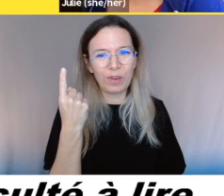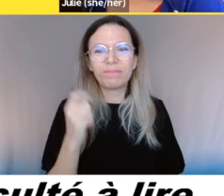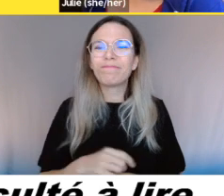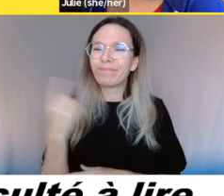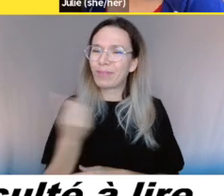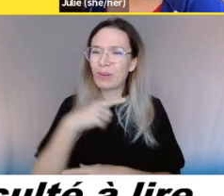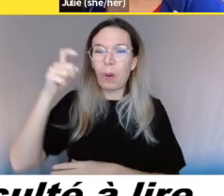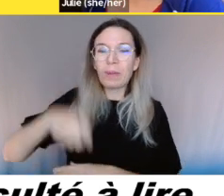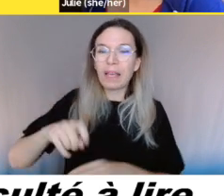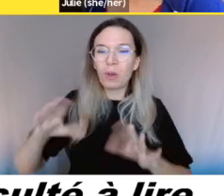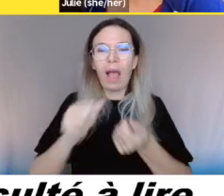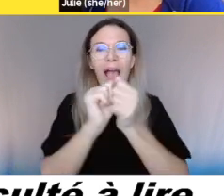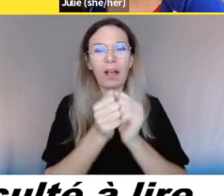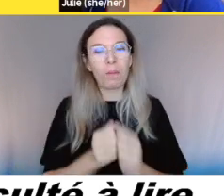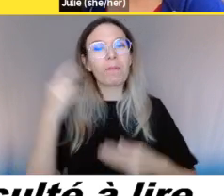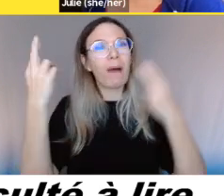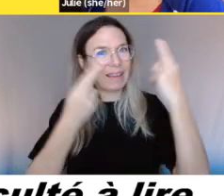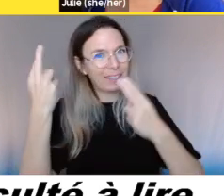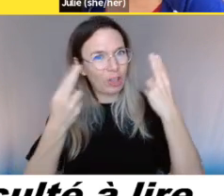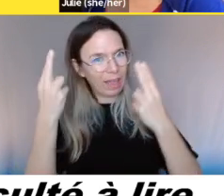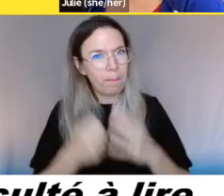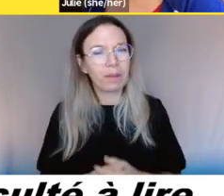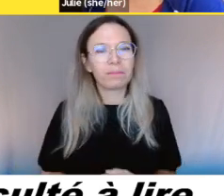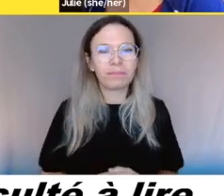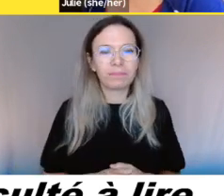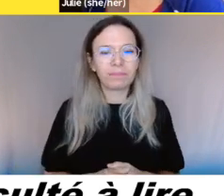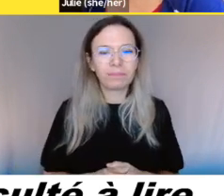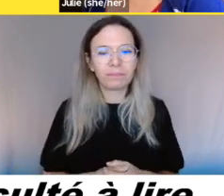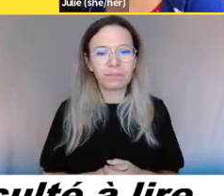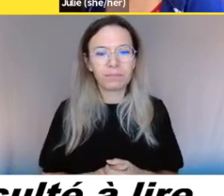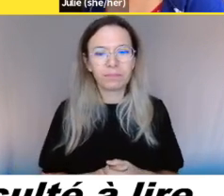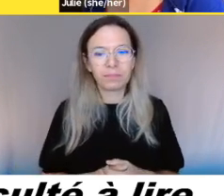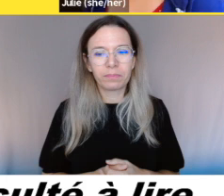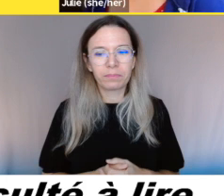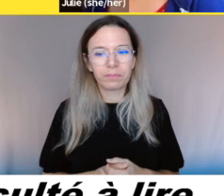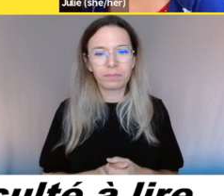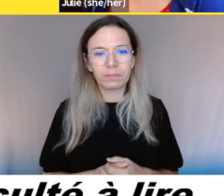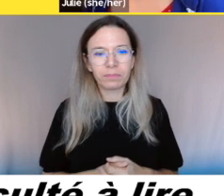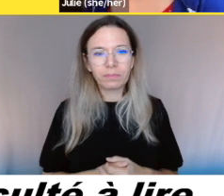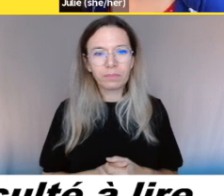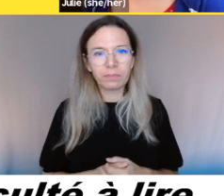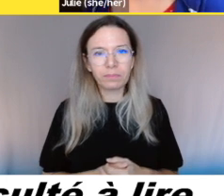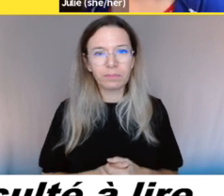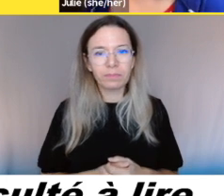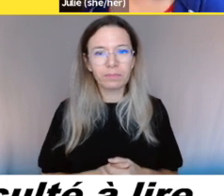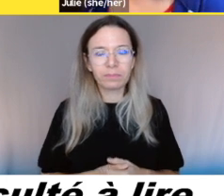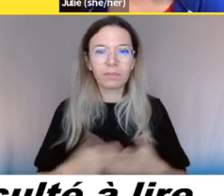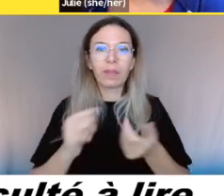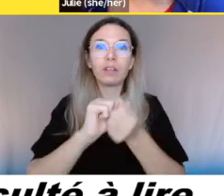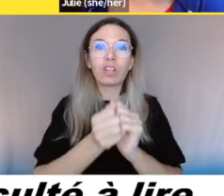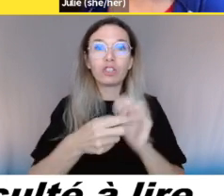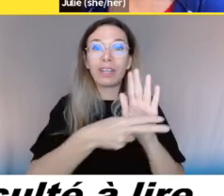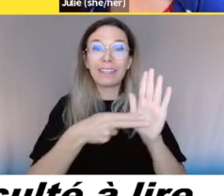pas des normes visant l'accessibilité aux personnes malvoyantes. Les magasins n'ont donc aucune